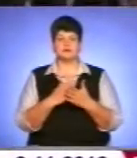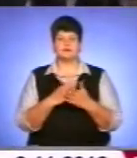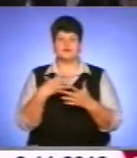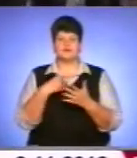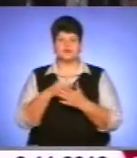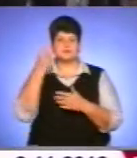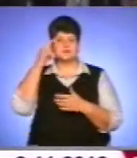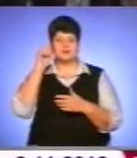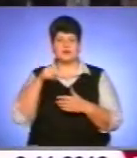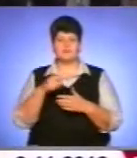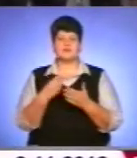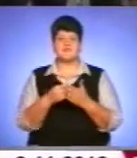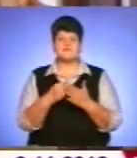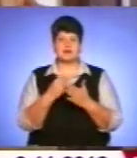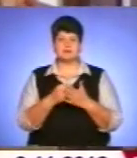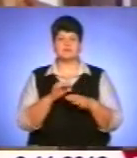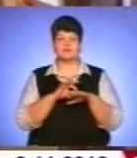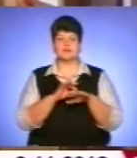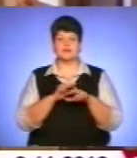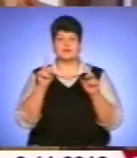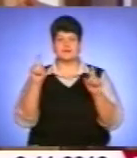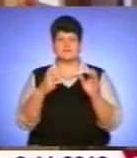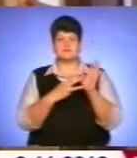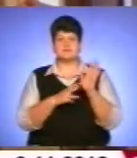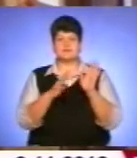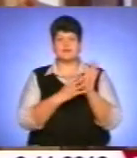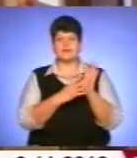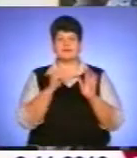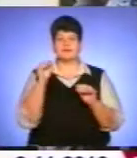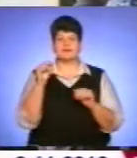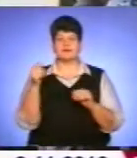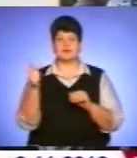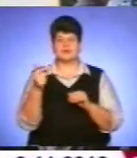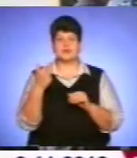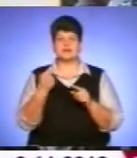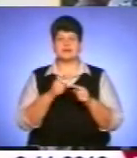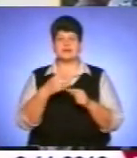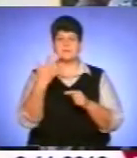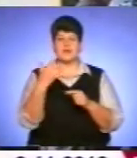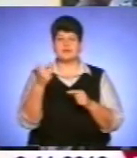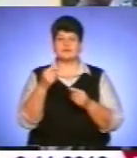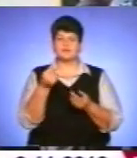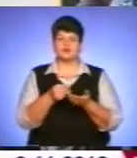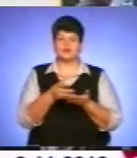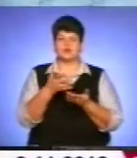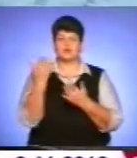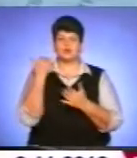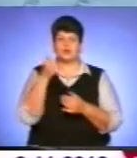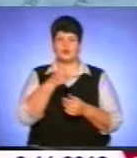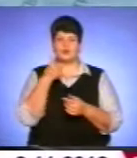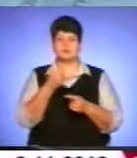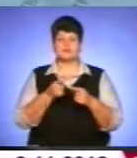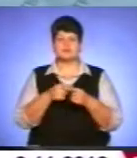знаннях. Вартість проходження пробного тестування – 89 гривень. Це на 5 гривень дорожче, ніж минулого року. На ціну вплинула